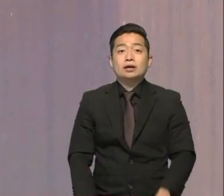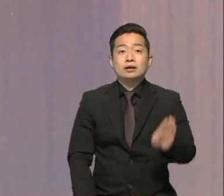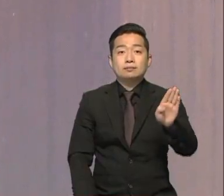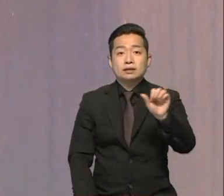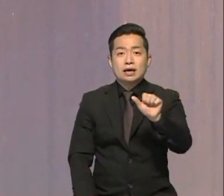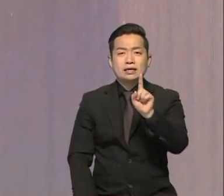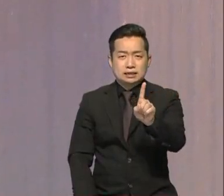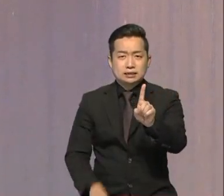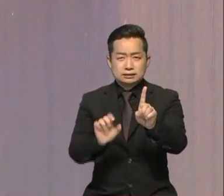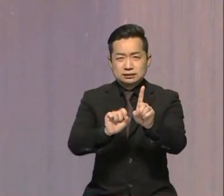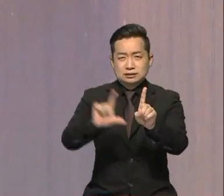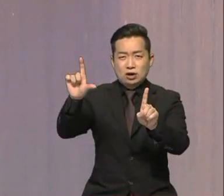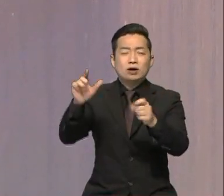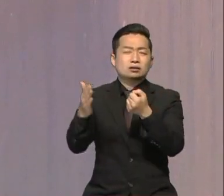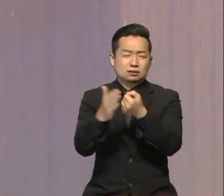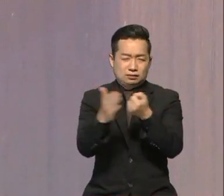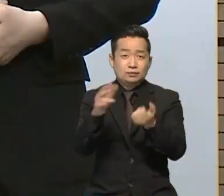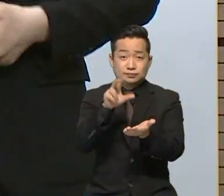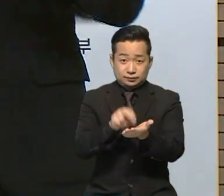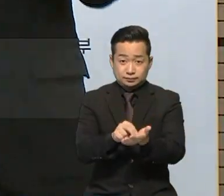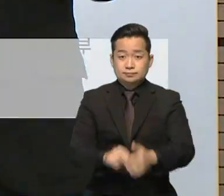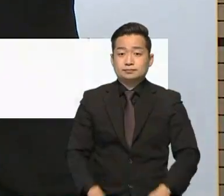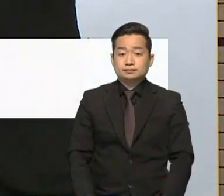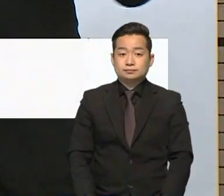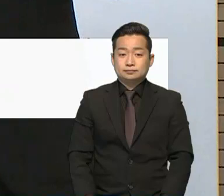높아지고 있는 게 핵심 변수입니다.